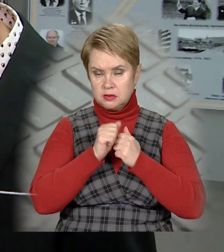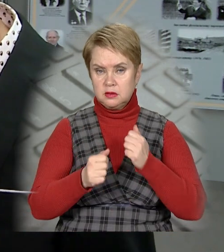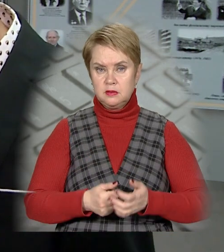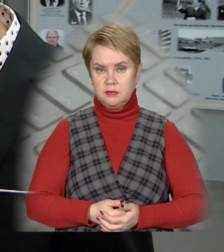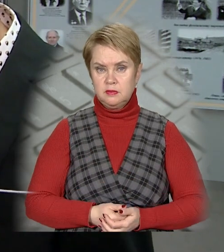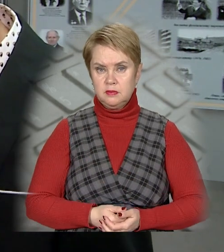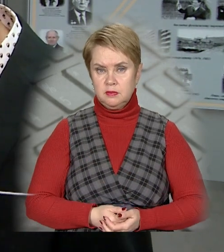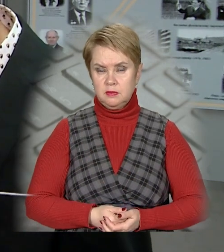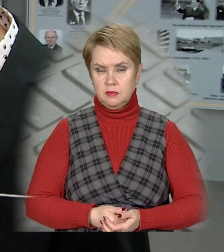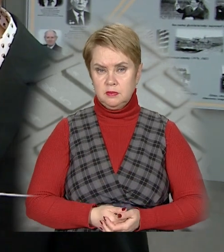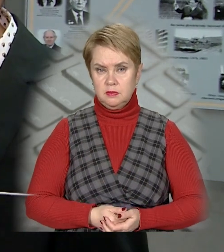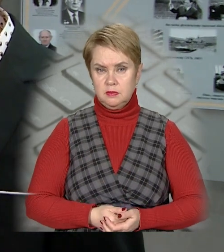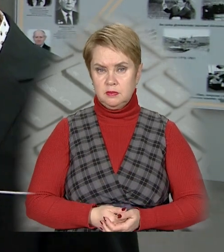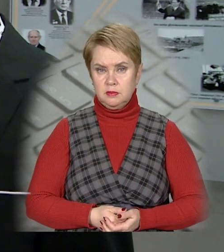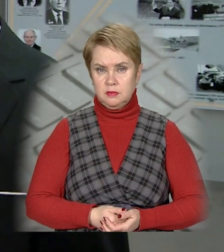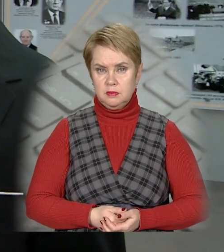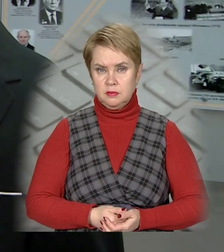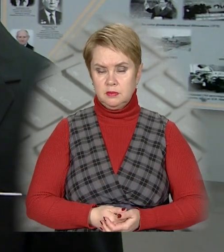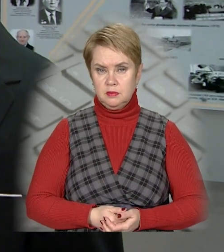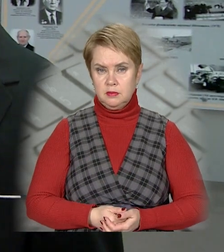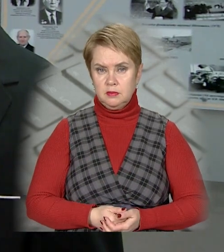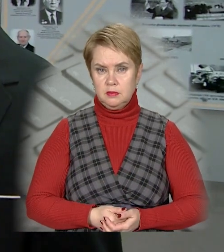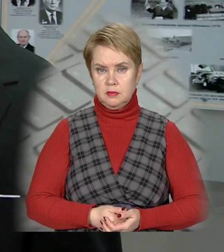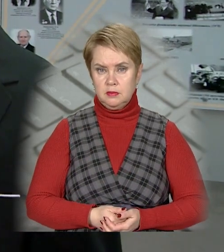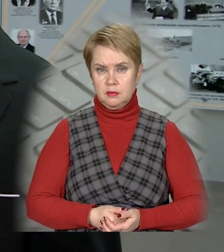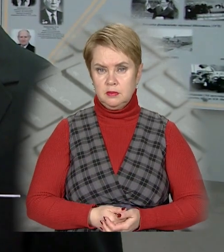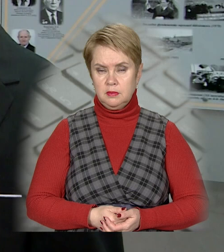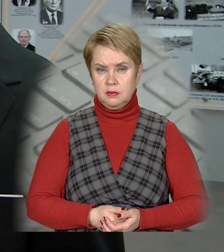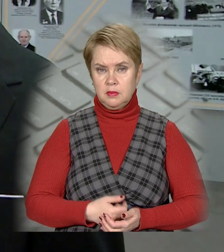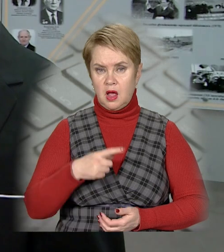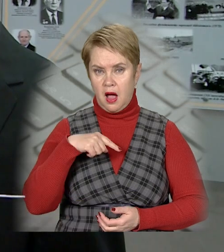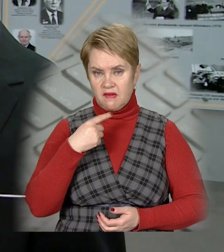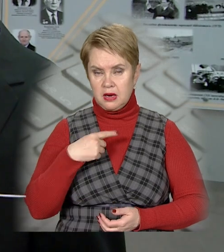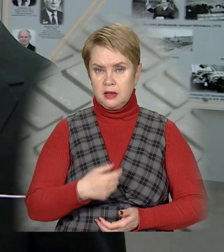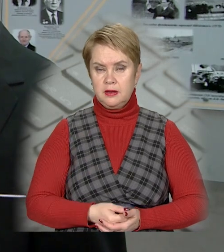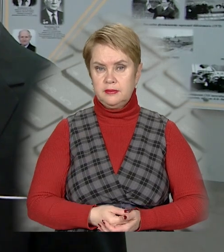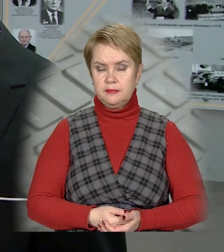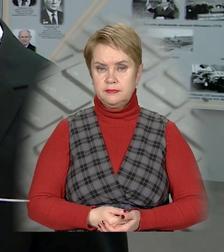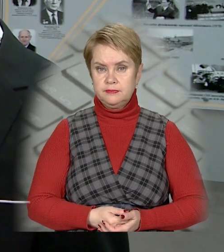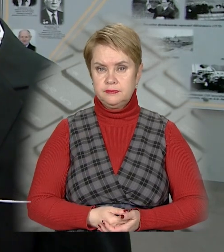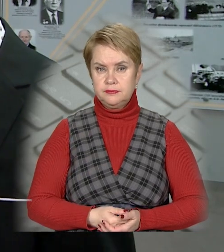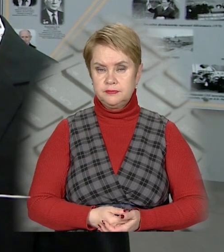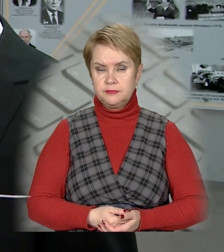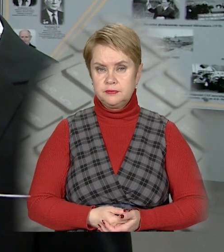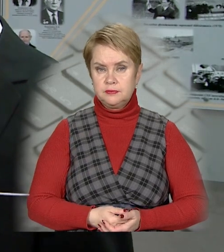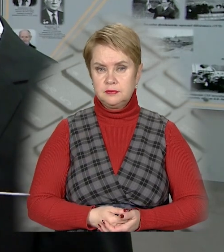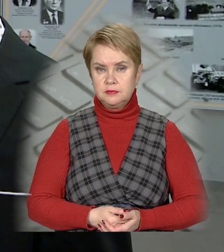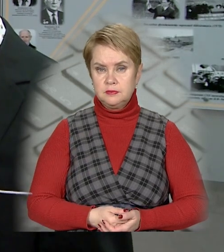каваляла